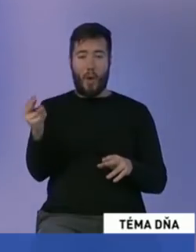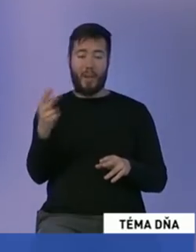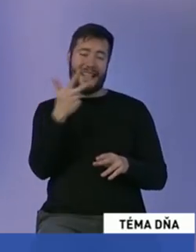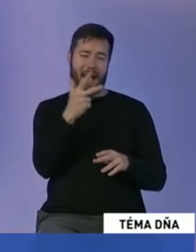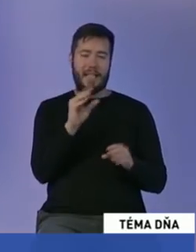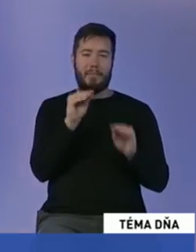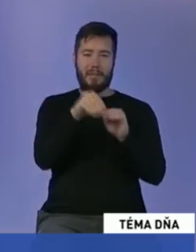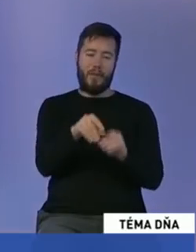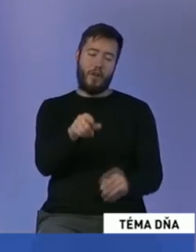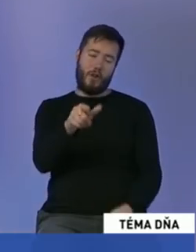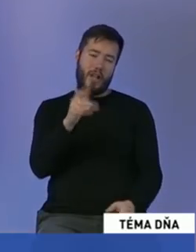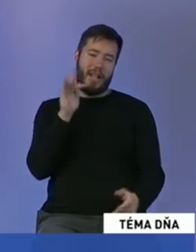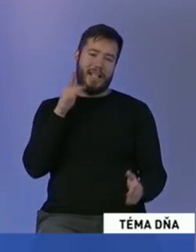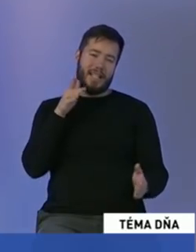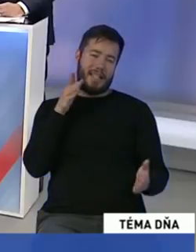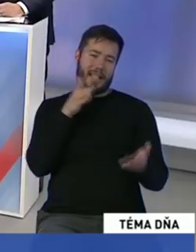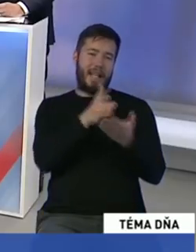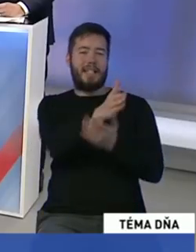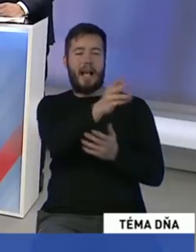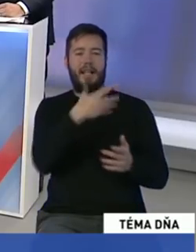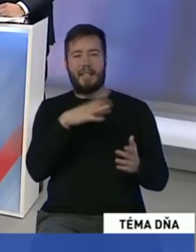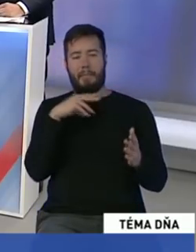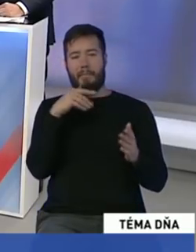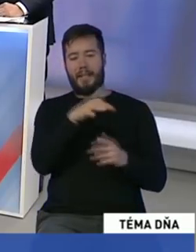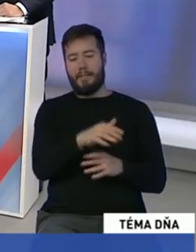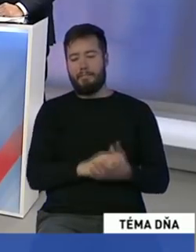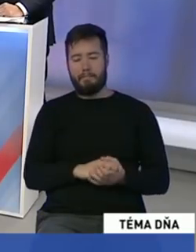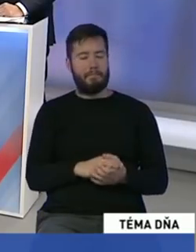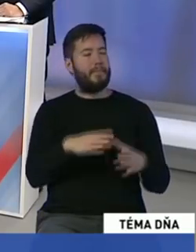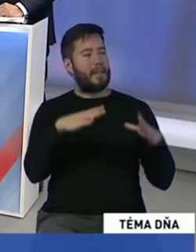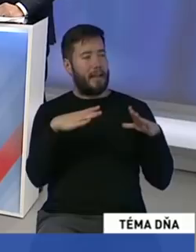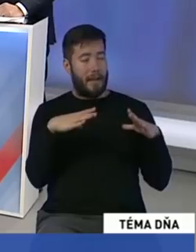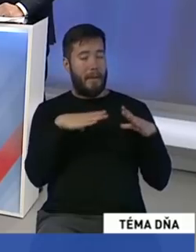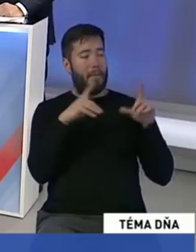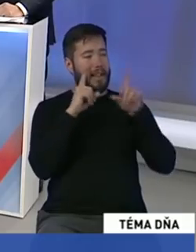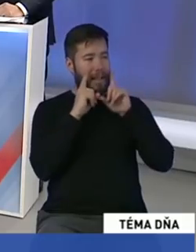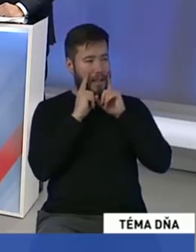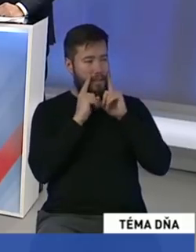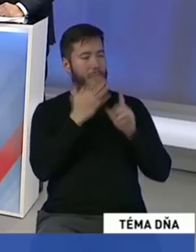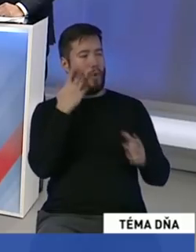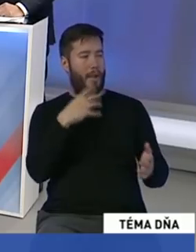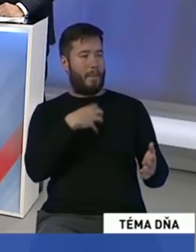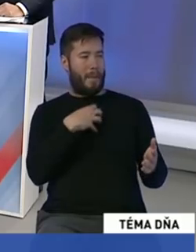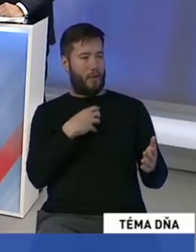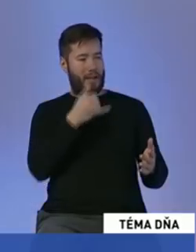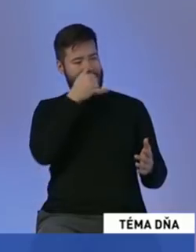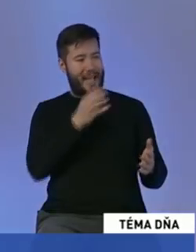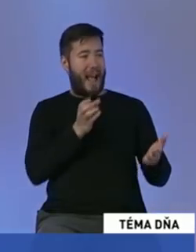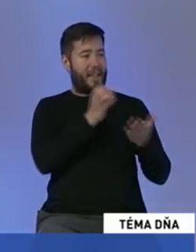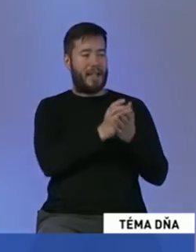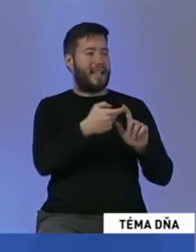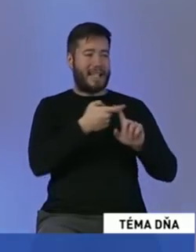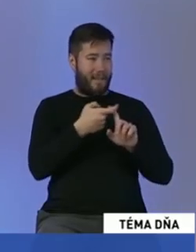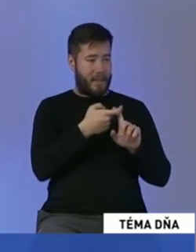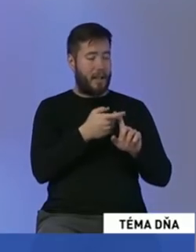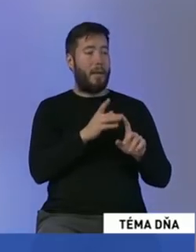Smer, ktorým som chcel ísť. Pán Hatas, na post primátora nitri ste kandidovali ako nezávislí. S podporou teda koalície PSP,